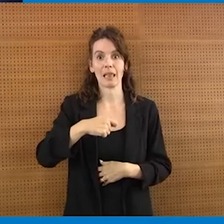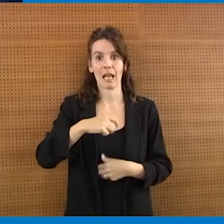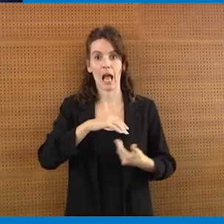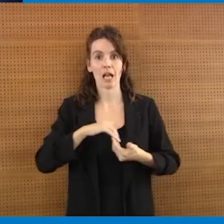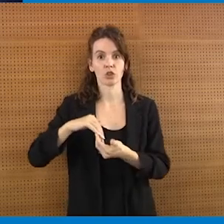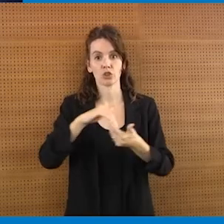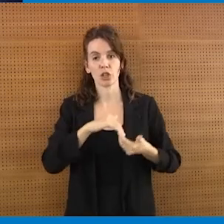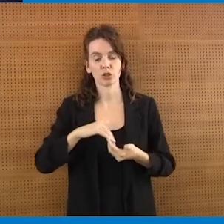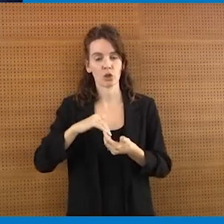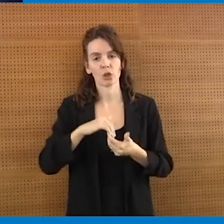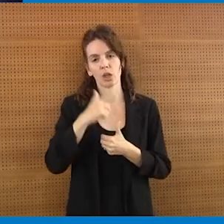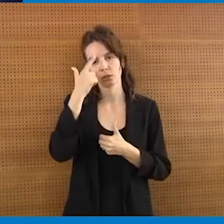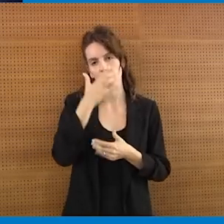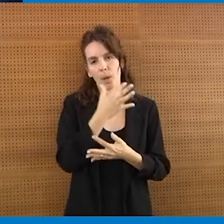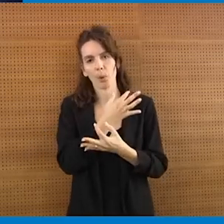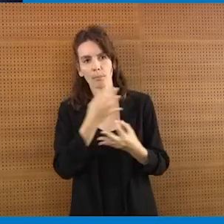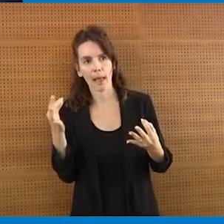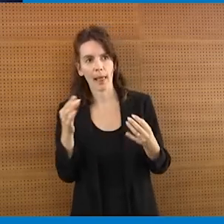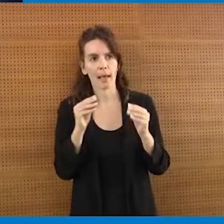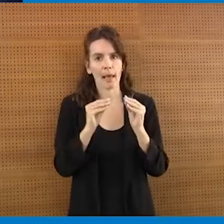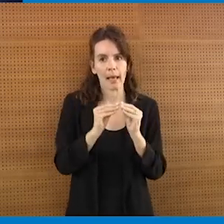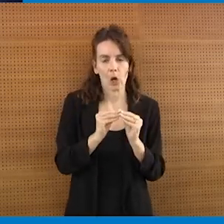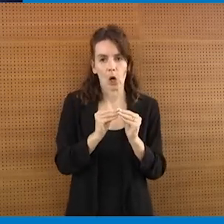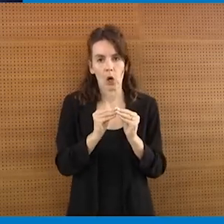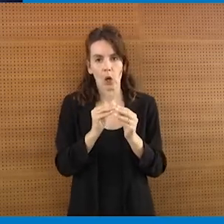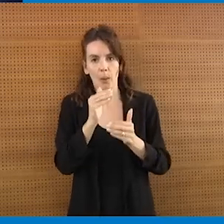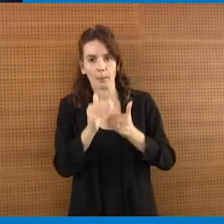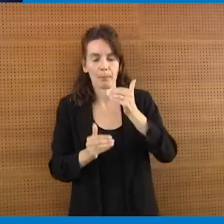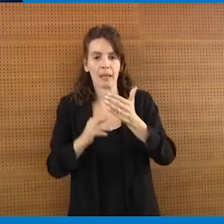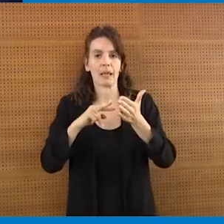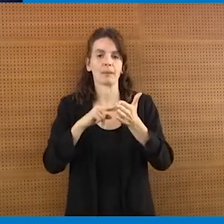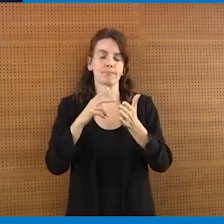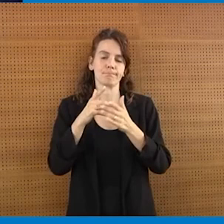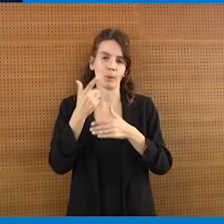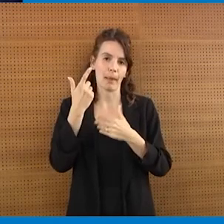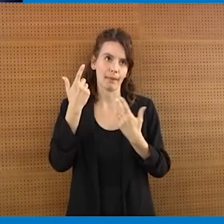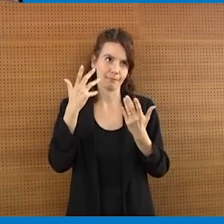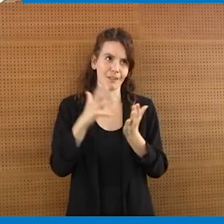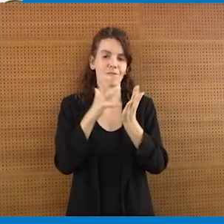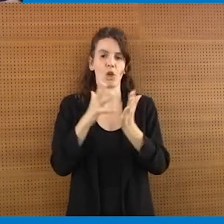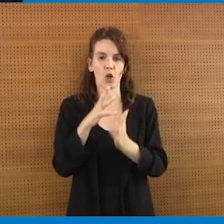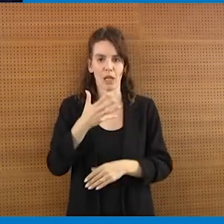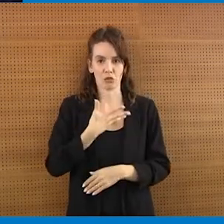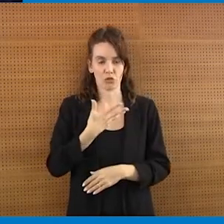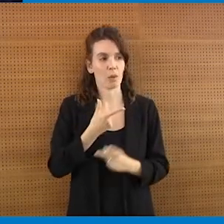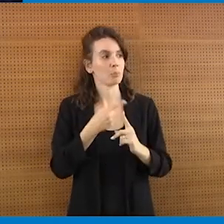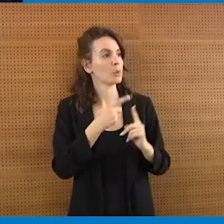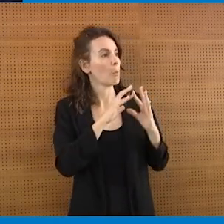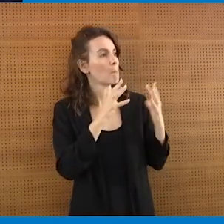mondo del terzo settore deve fare un passo in avanti, voi dovete farne uno, il discorso dei lavoratori sportivi va in questo